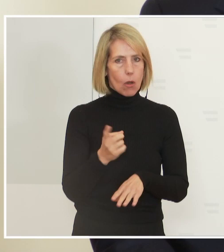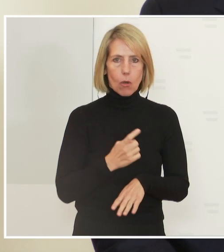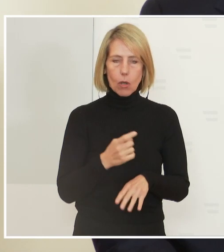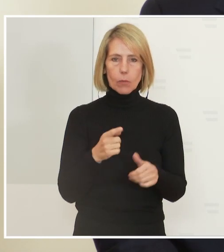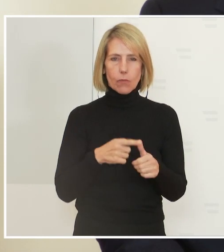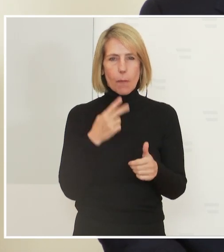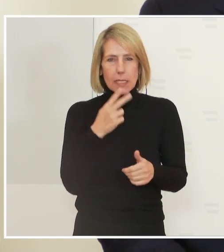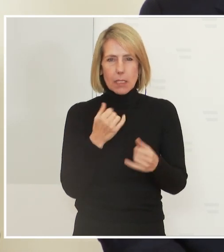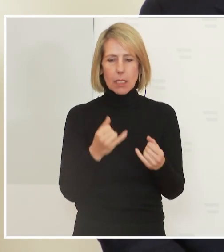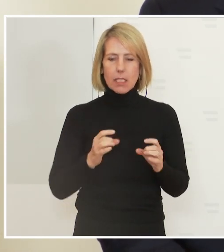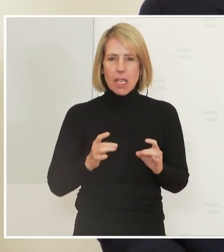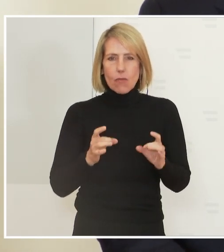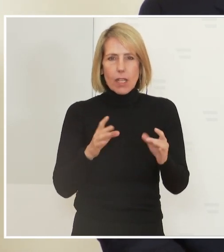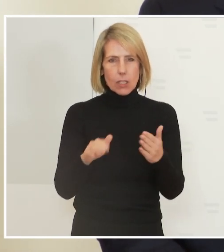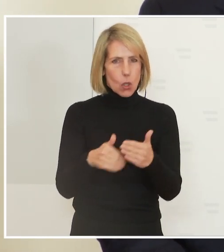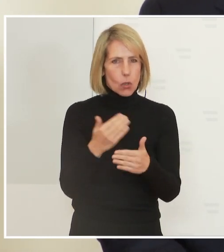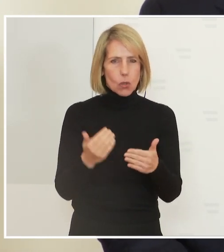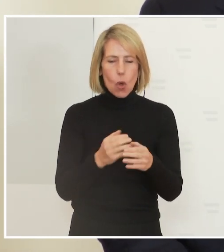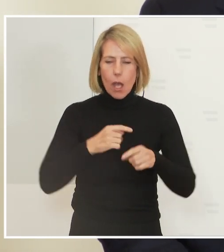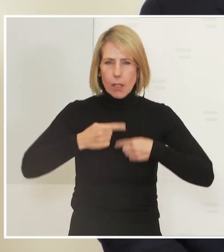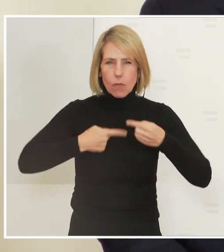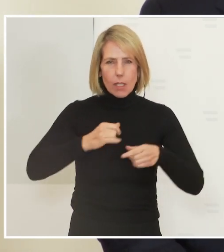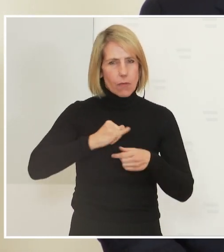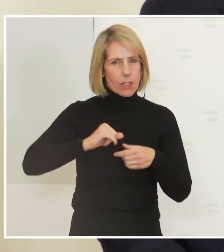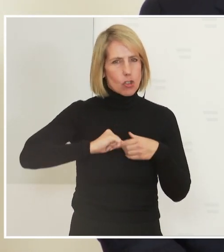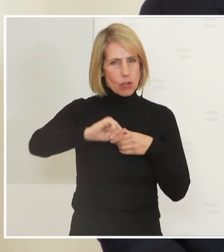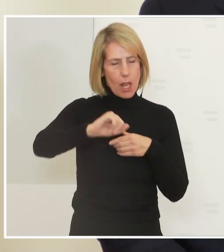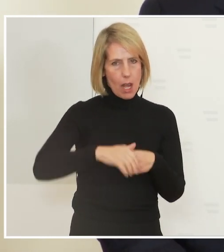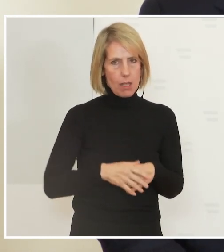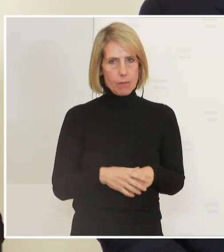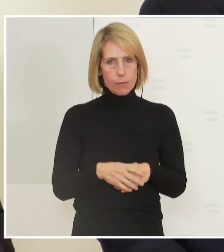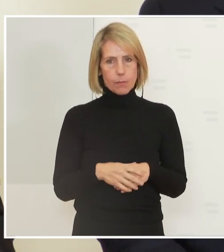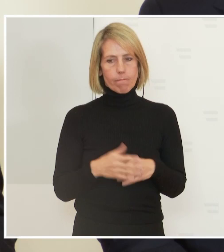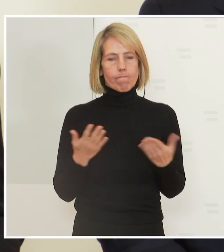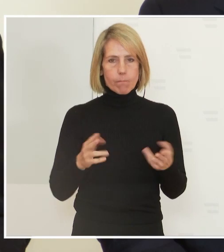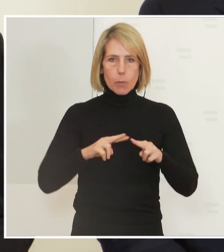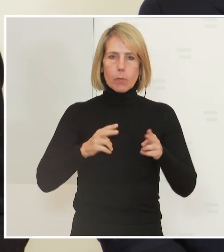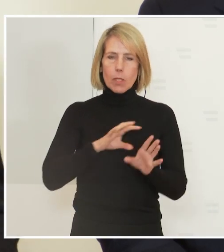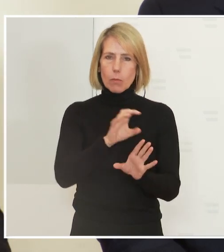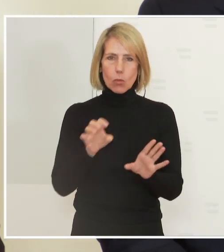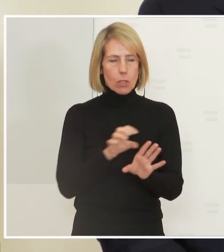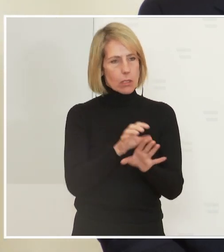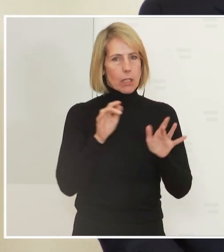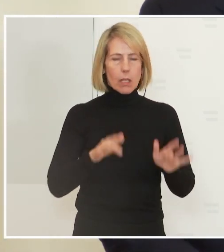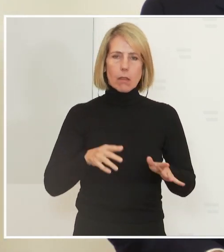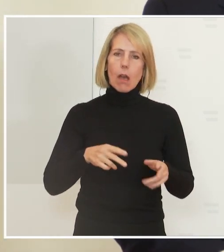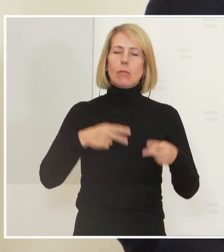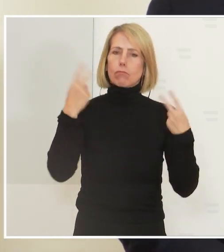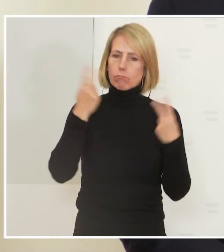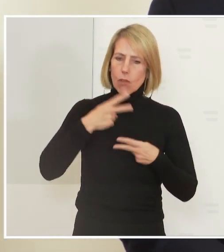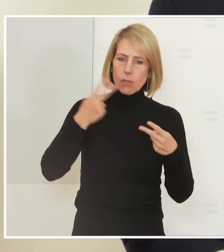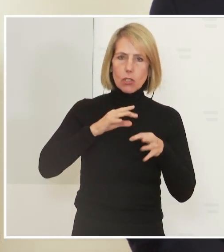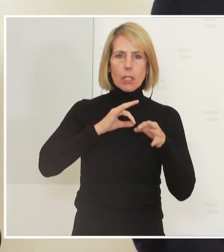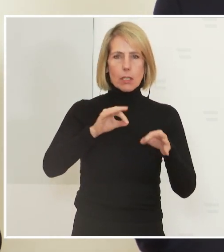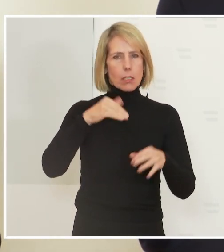wie die Infektionen, Neuinfektionen sich entwickeln. Die Bundesländer haben absolut ein Verständnis für diese